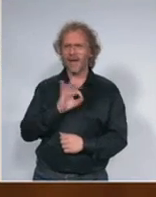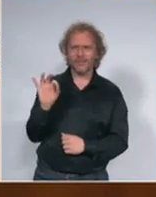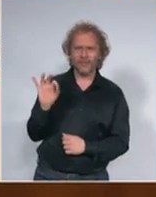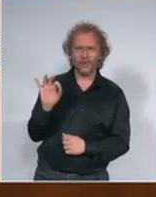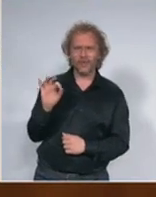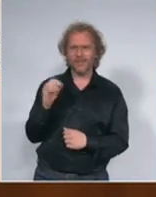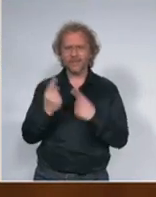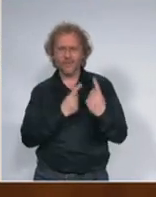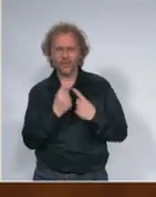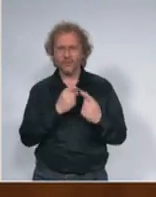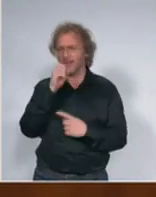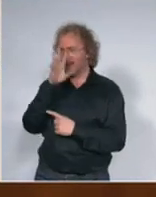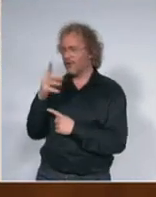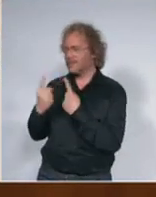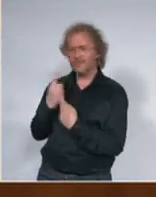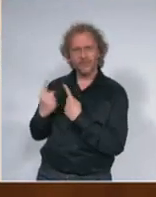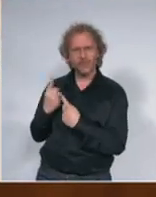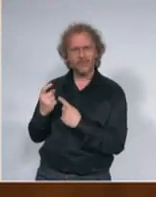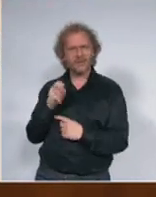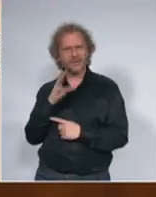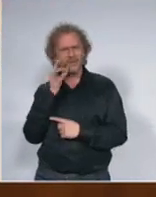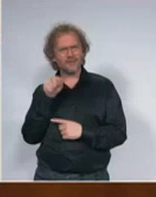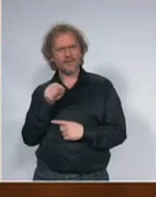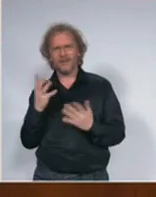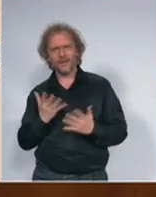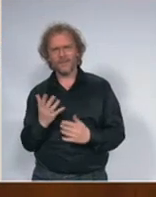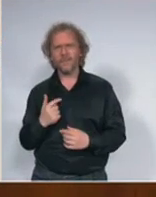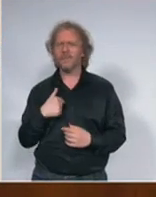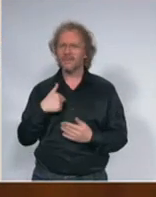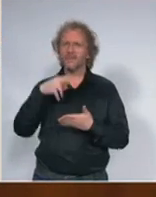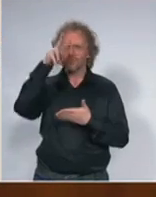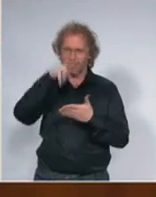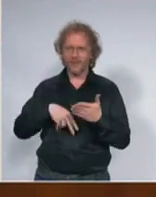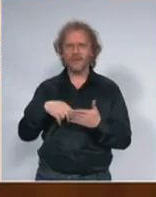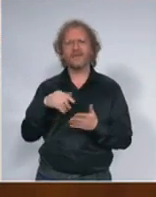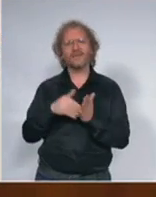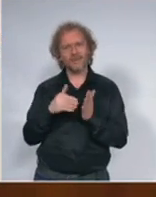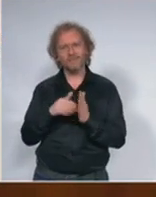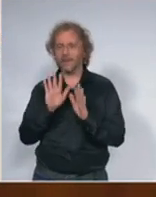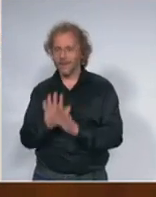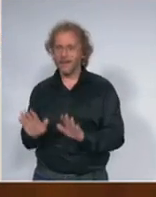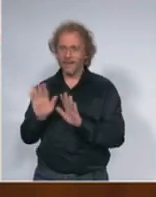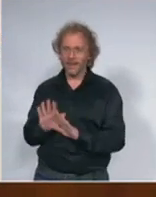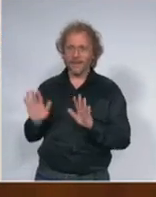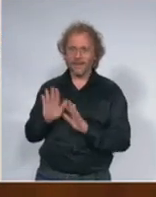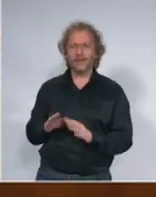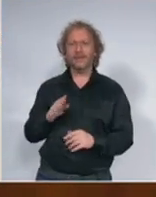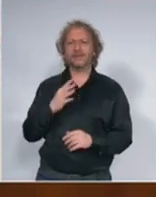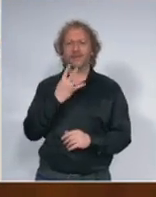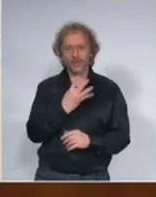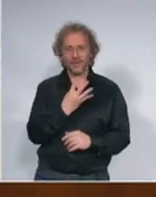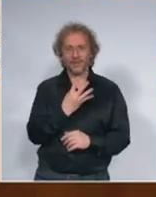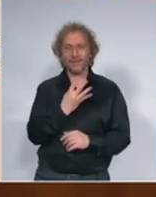dakle mi smo čitali neke tekstove da treba razvući sa 4 do 8 na